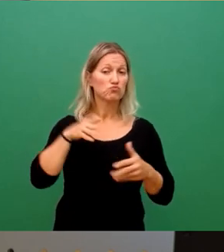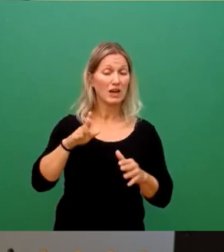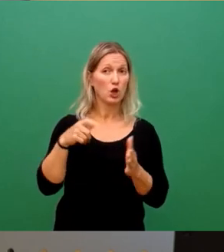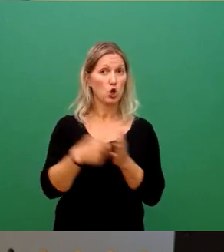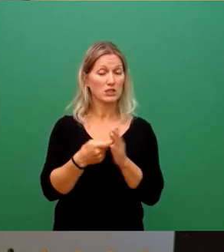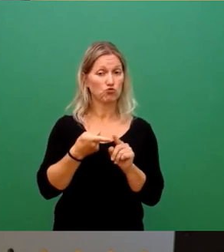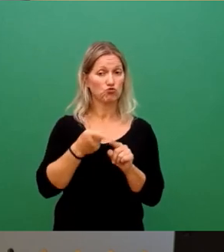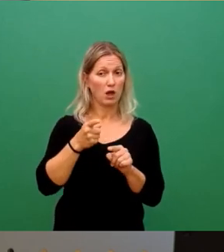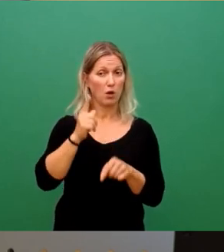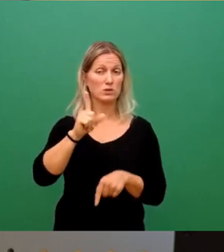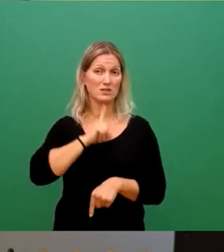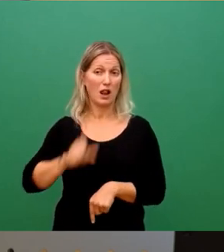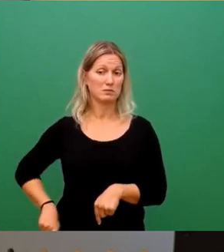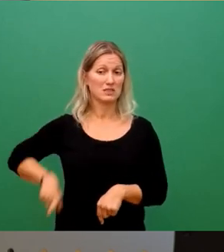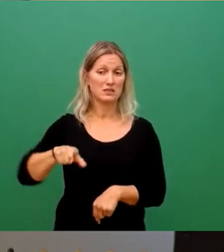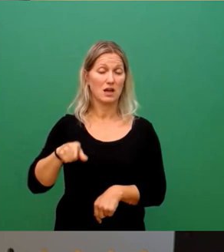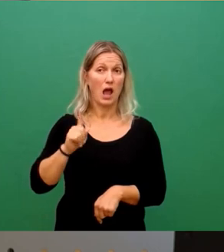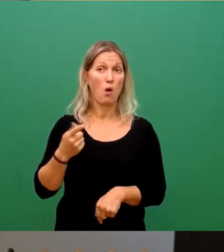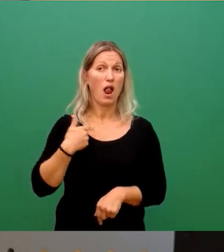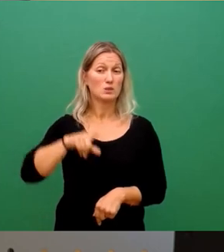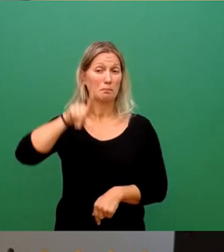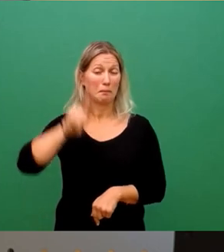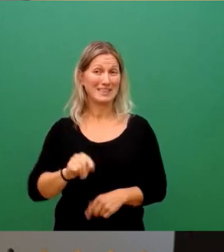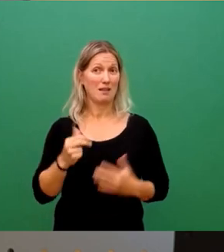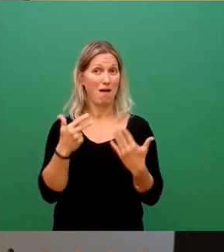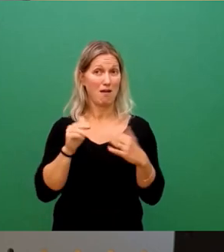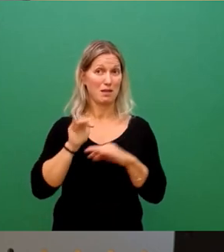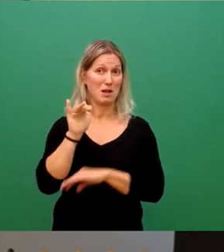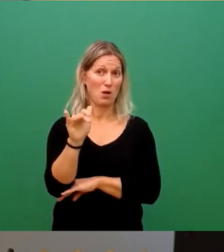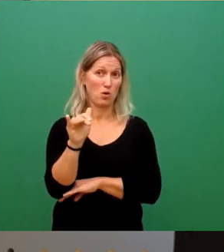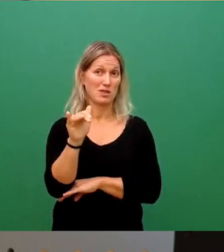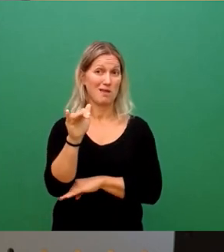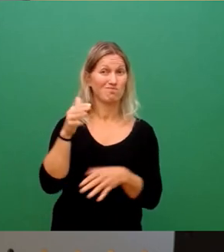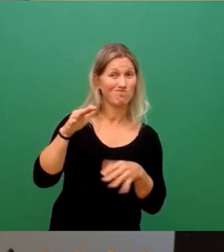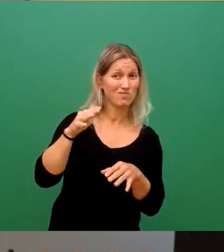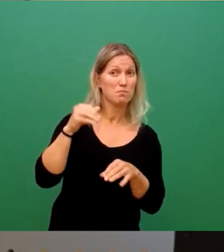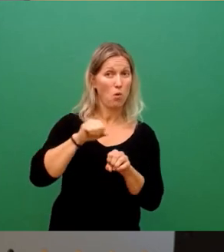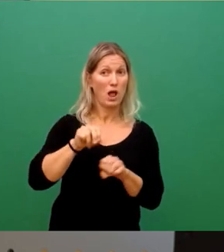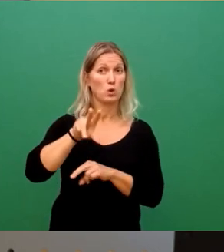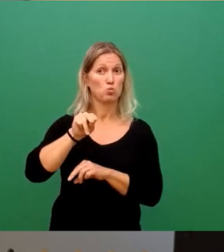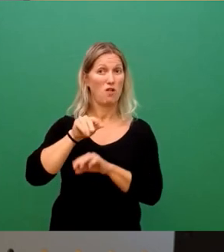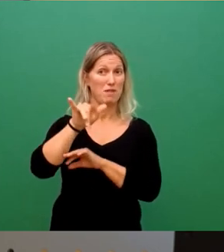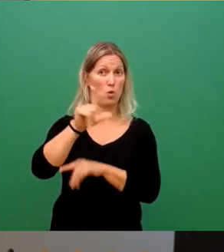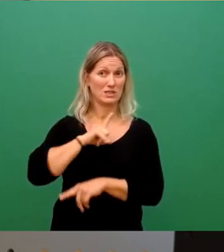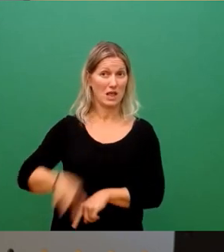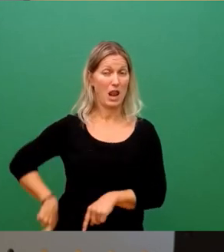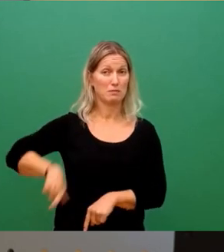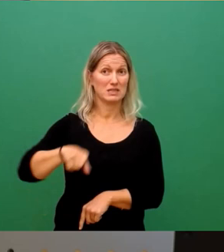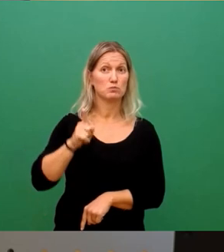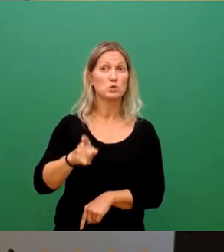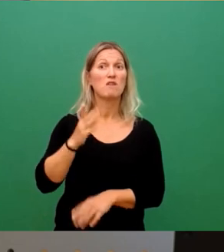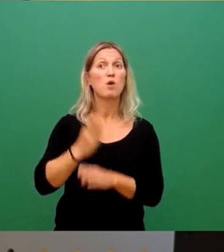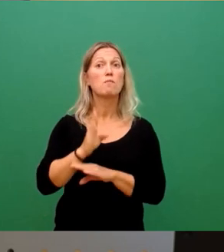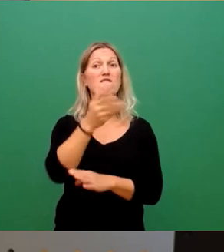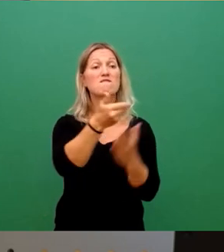tragen müssen, reden wir von mindestens 8 Millionen, wenn nicht sogar Richtung 12 Millionen. Weil in der Vorlage sind es ja schon mal 8 Millionen.